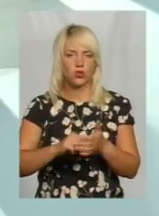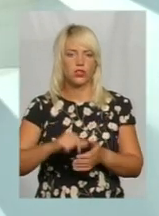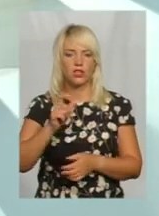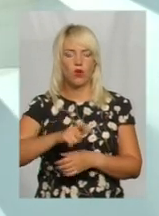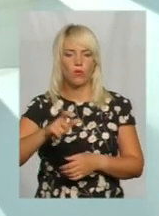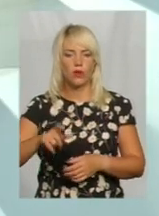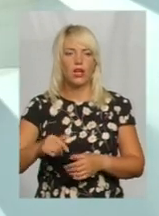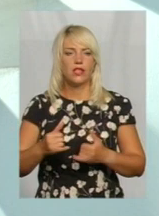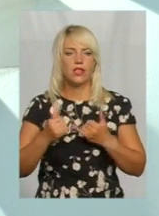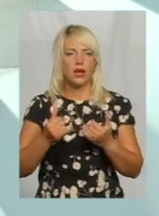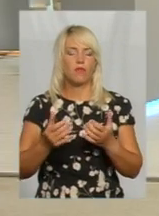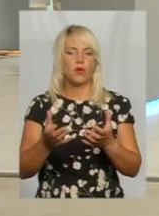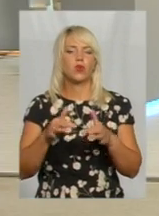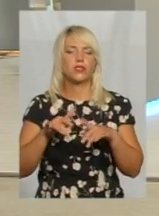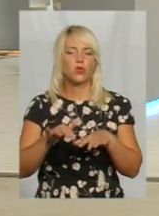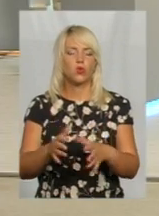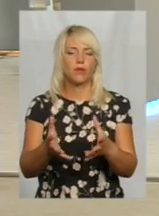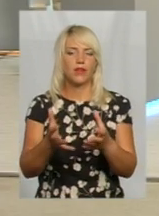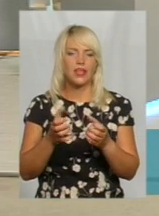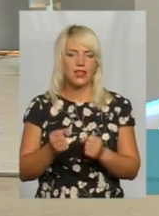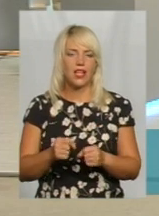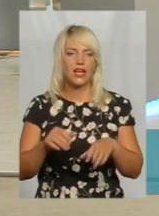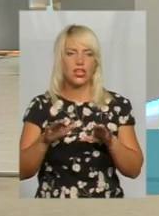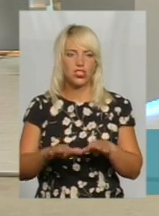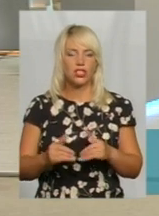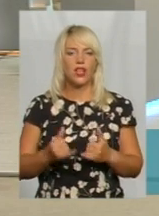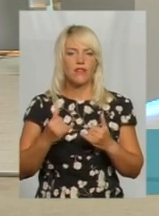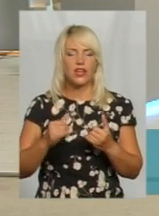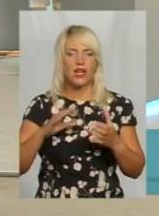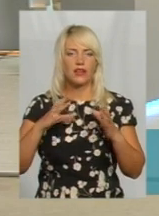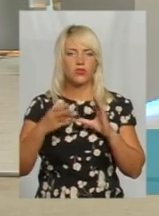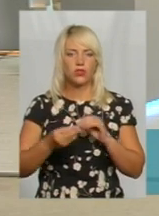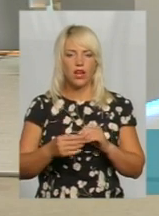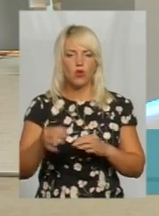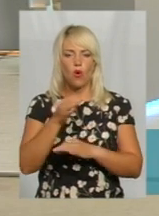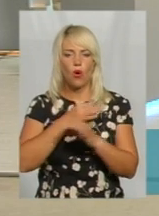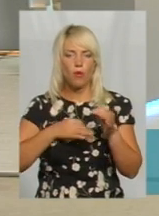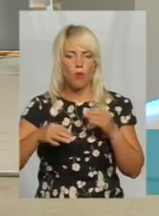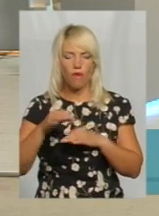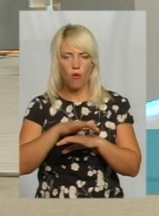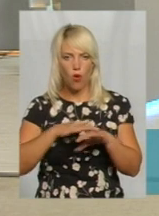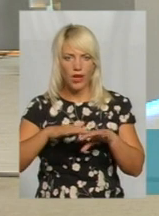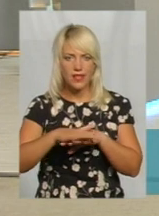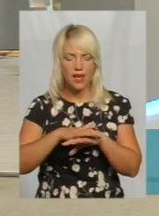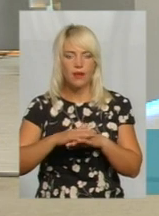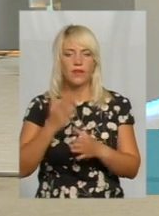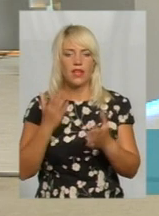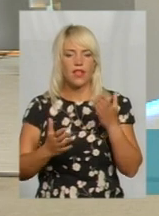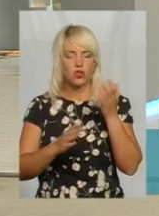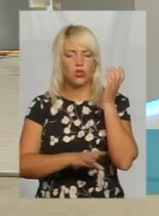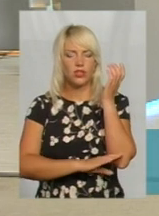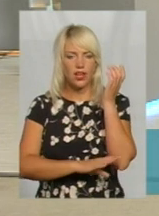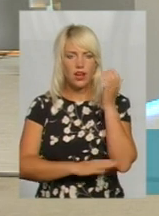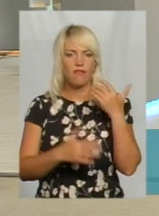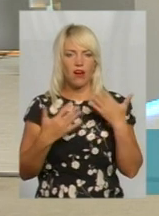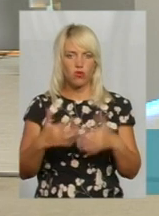процедури прийняття рішень. І, знову ж таки, в результаті громадських обговорень, напевно, люди можуть дійти до того, що, якщо навіть дерева підходять